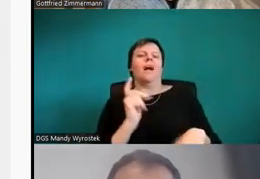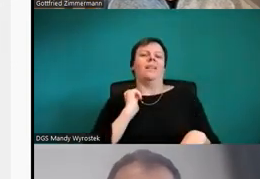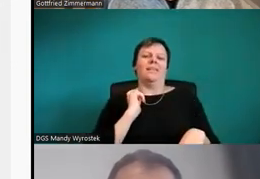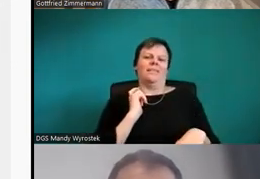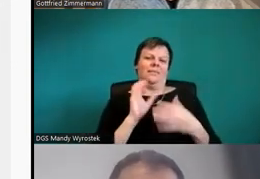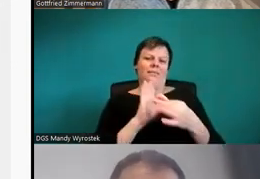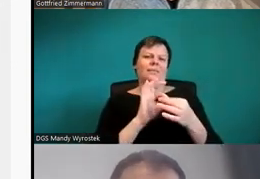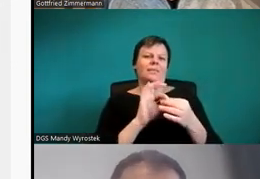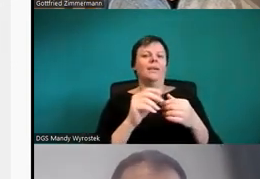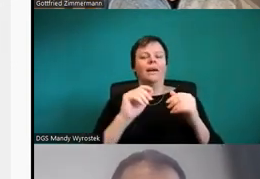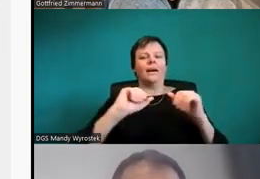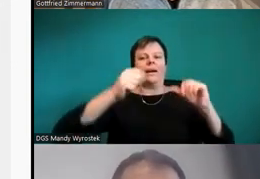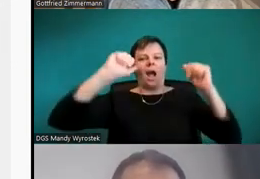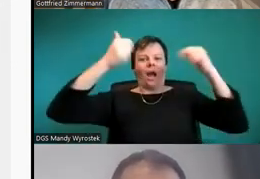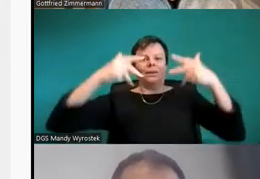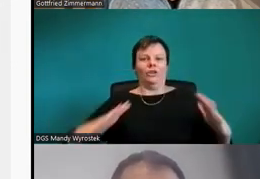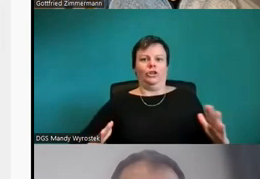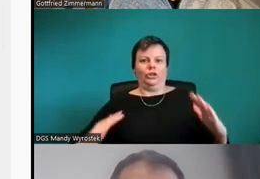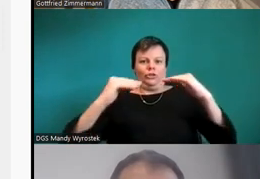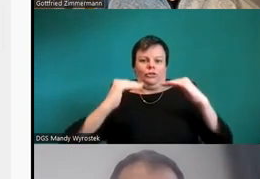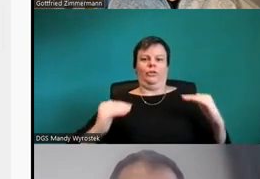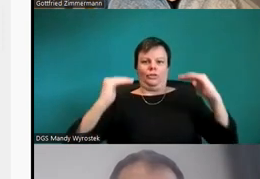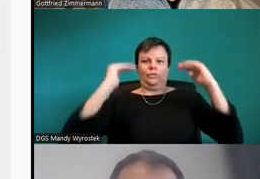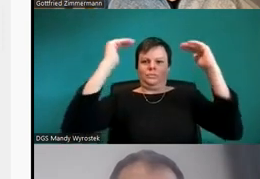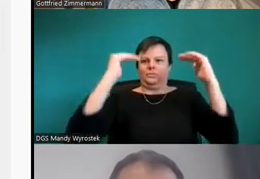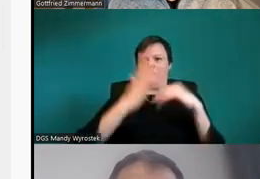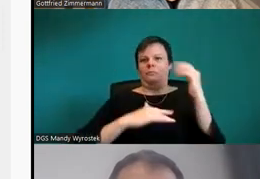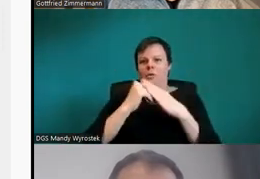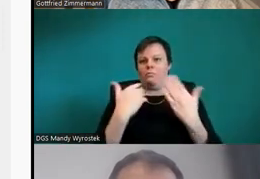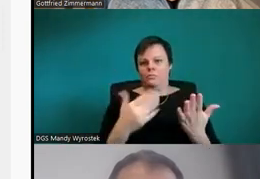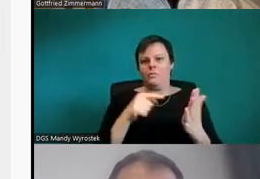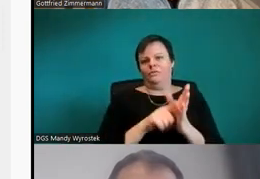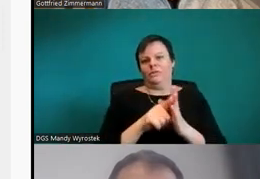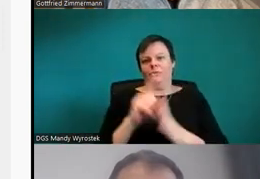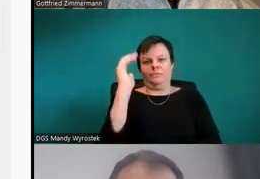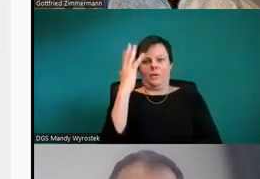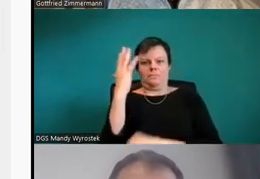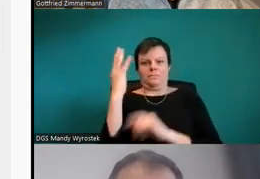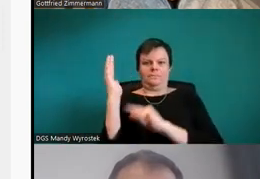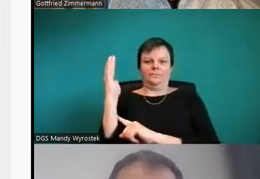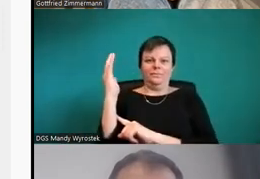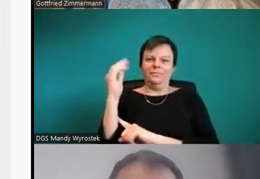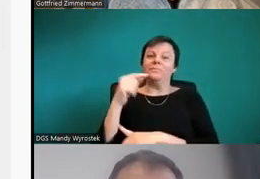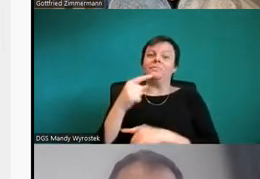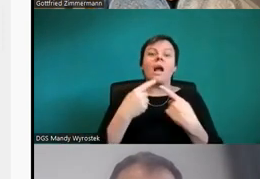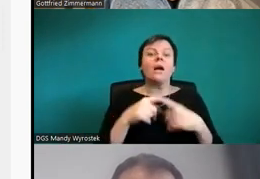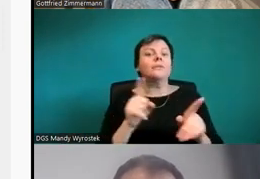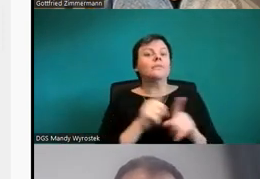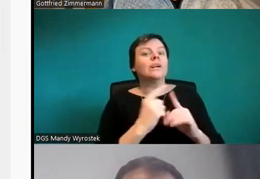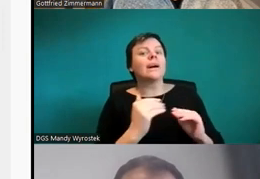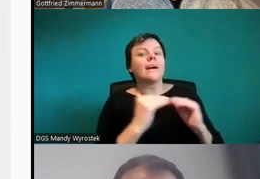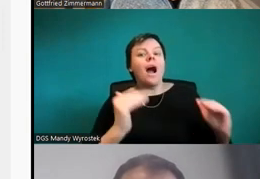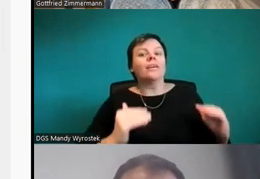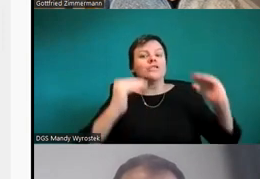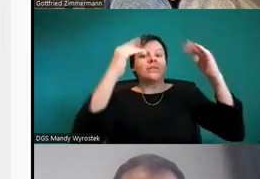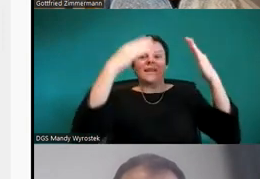als eine hierarchische Liste. Und ich kann die einfach als Liste wiedergeben. Also wenn ich, jetzt müsste ich mal schauen, ob ich